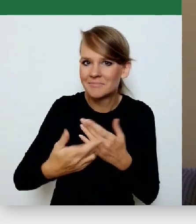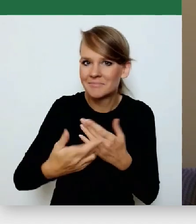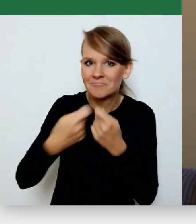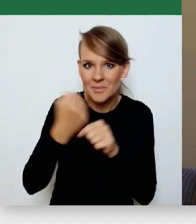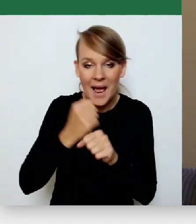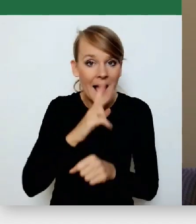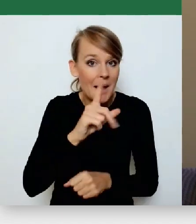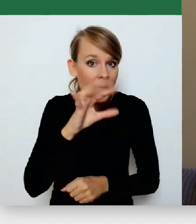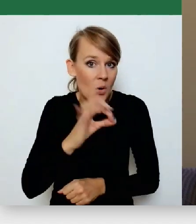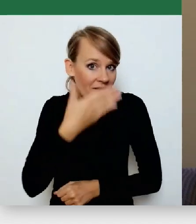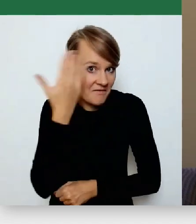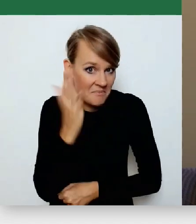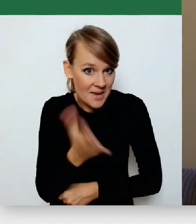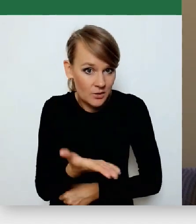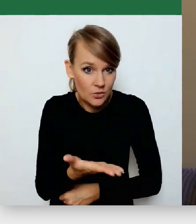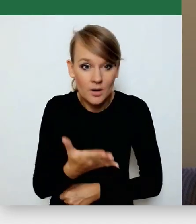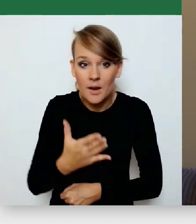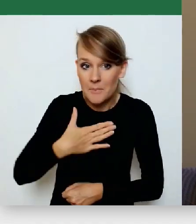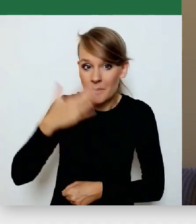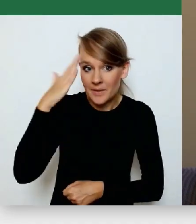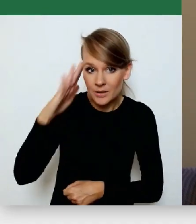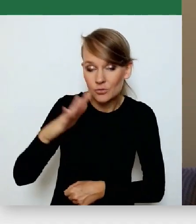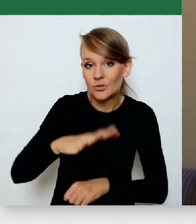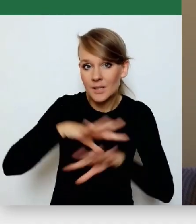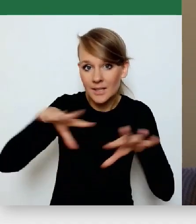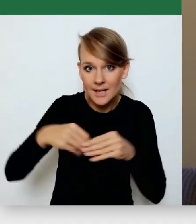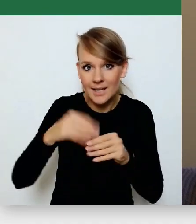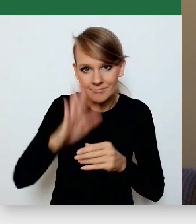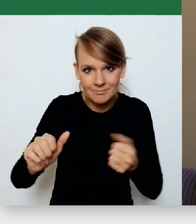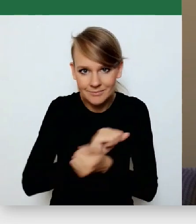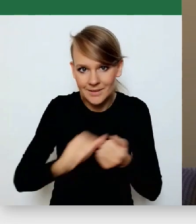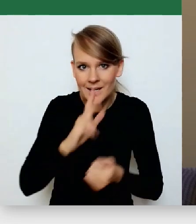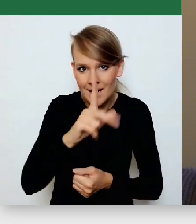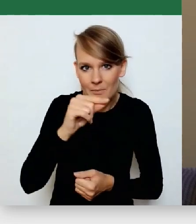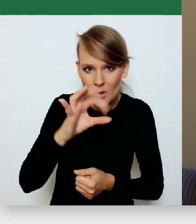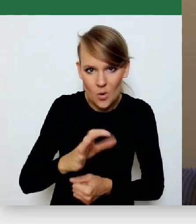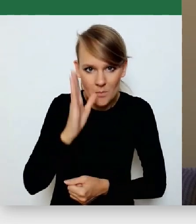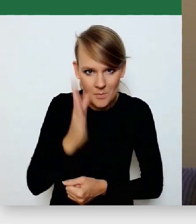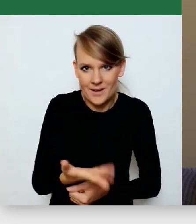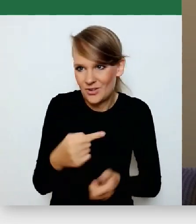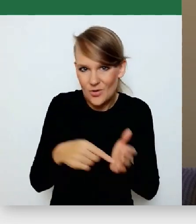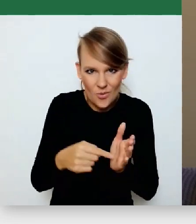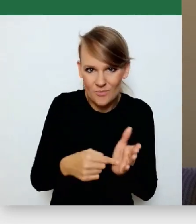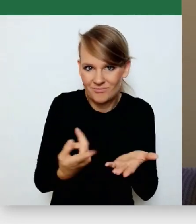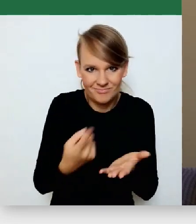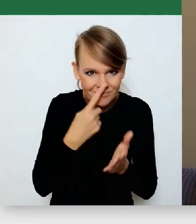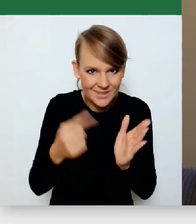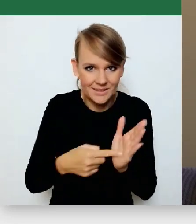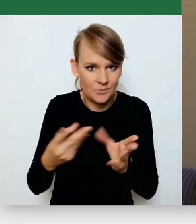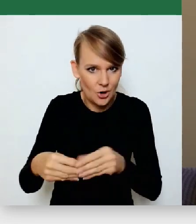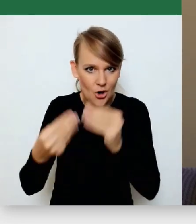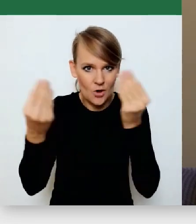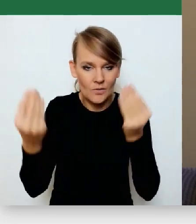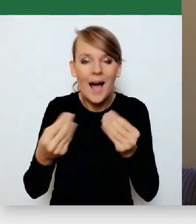nadzieję, że zrobimy wspólny tumult i to KPO będzie, bo to jest jakiś warunek naszego rozwoju. Tam było napisane tak na